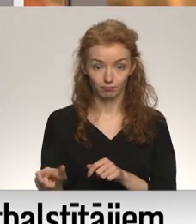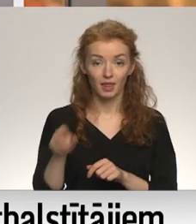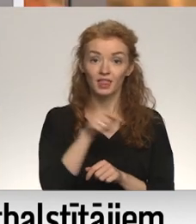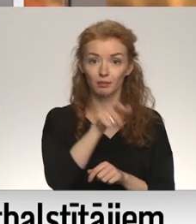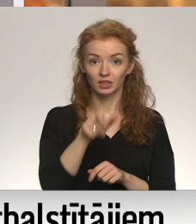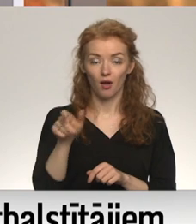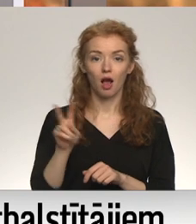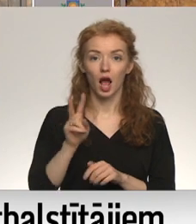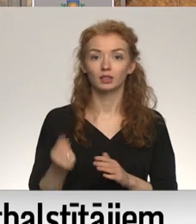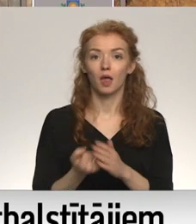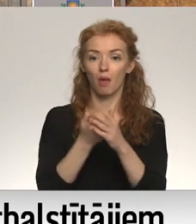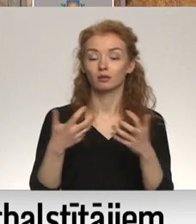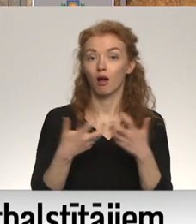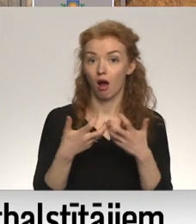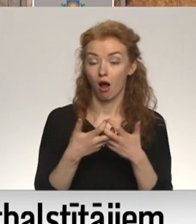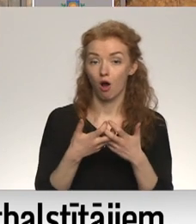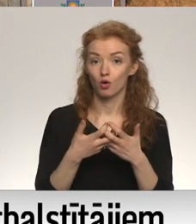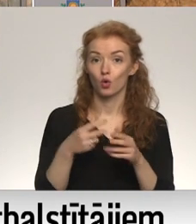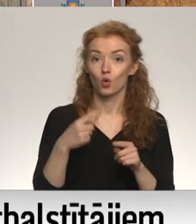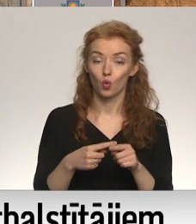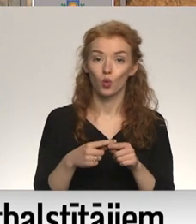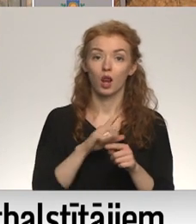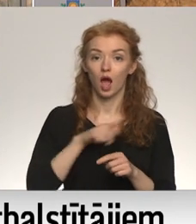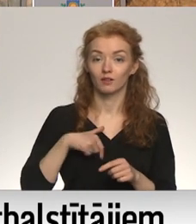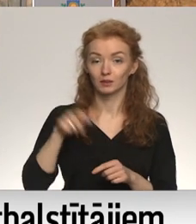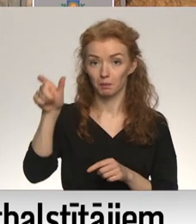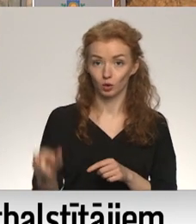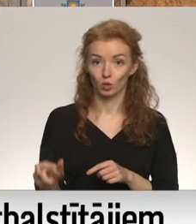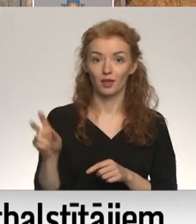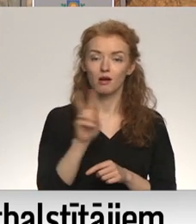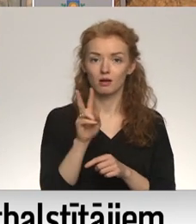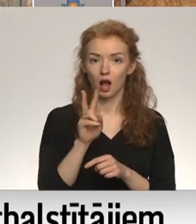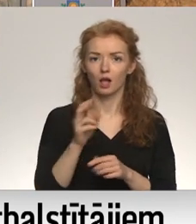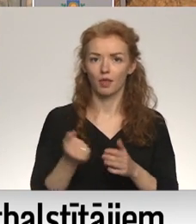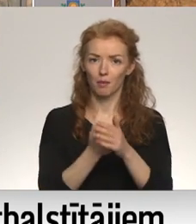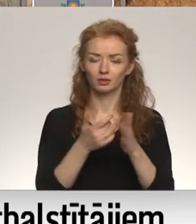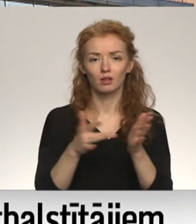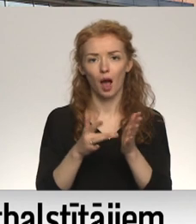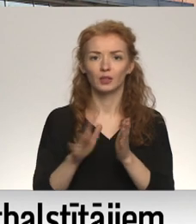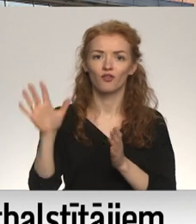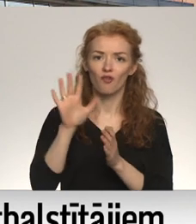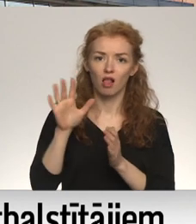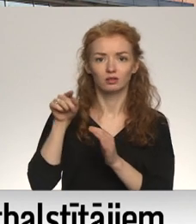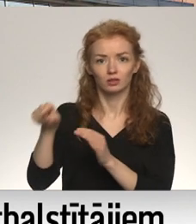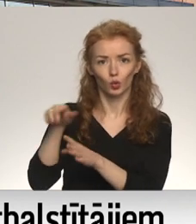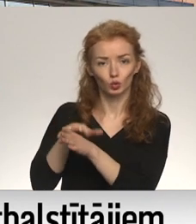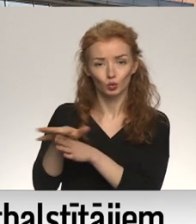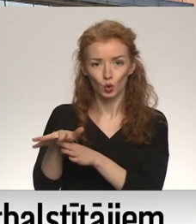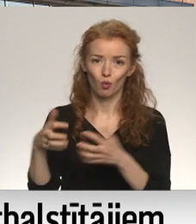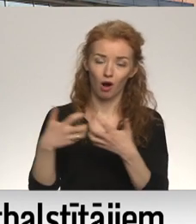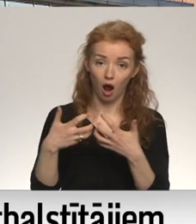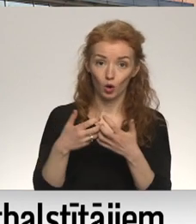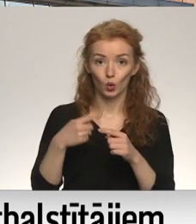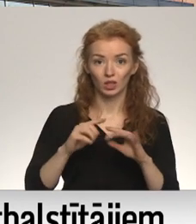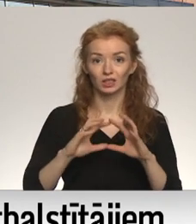atbalstošām personām. Grozījuma autori norāda, ka Latvijas pilsonis, kas būtiski atbalstīs kādus valsts veiktu militāru agresiju un